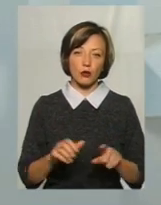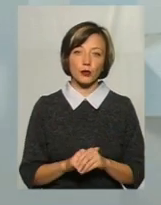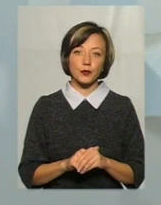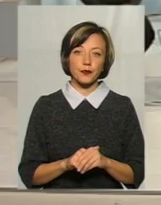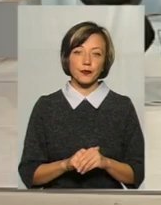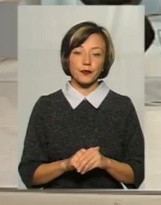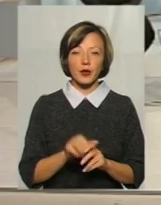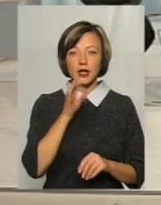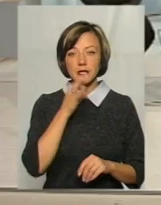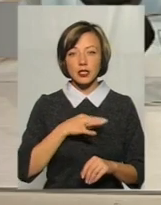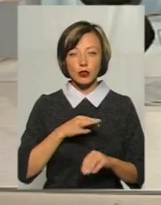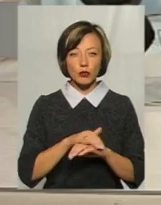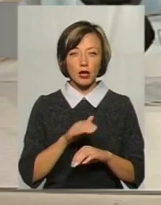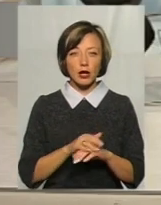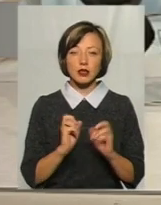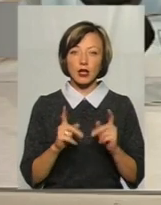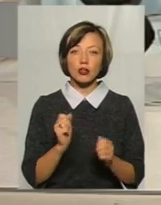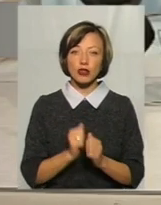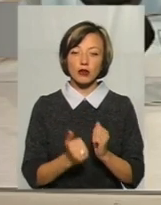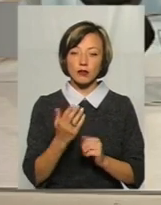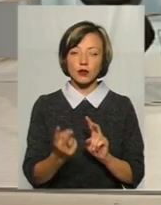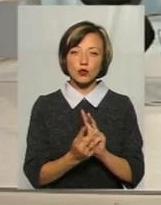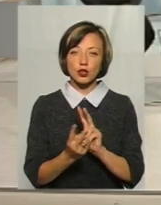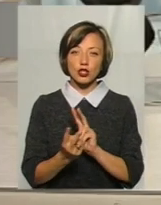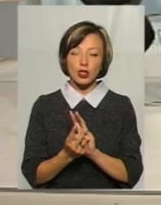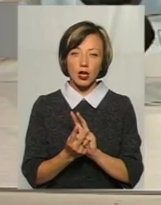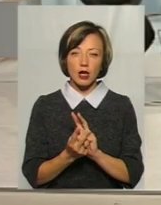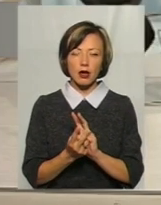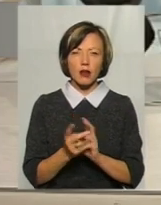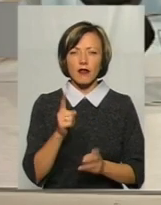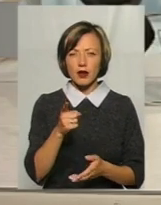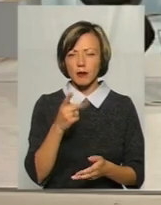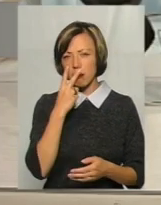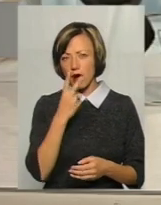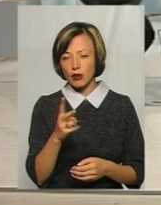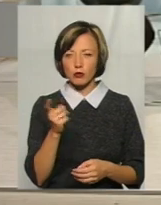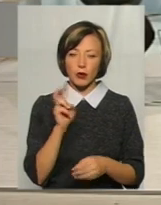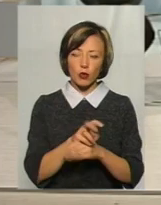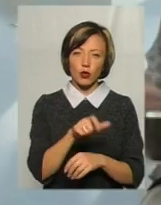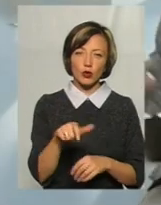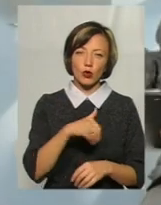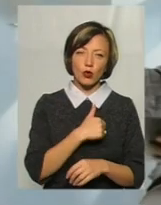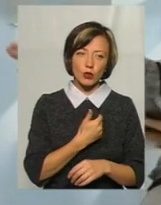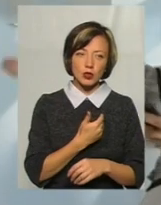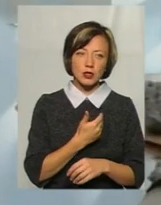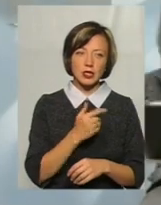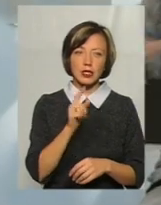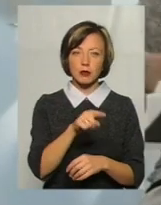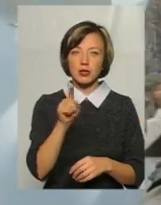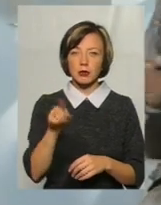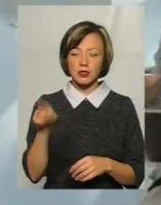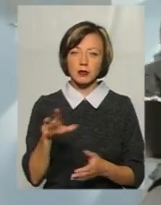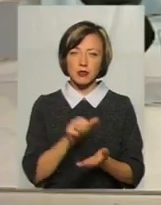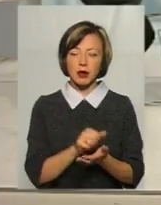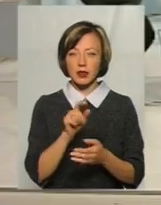Скажіть, будь ласка, а як часто ви зустрічаєтеся з тим, що приходять до вас люди, коли ми хочемо зробити і тим, і тим, і тим, і